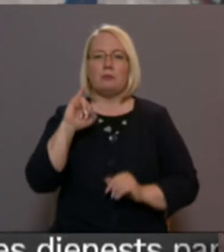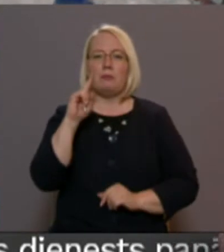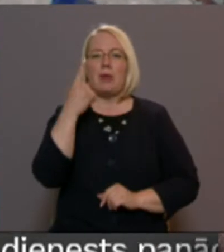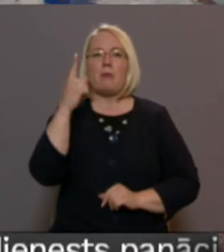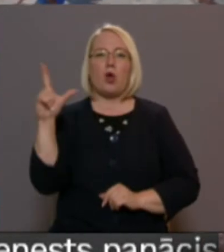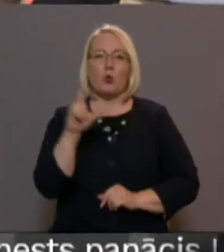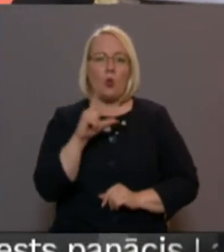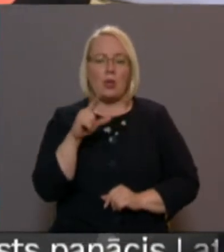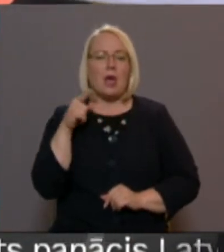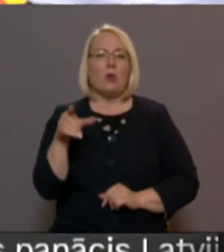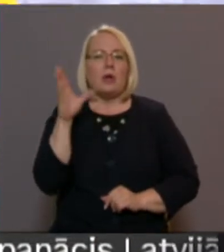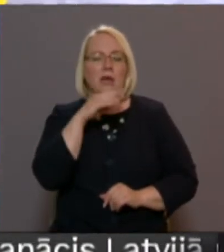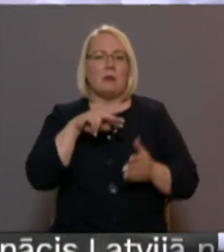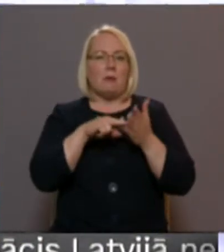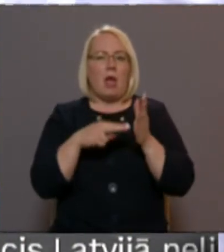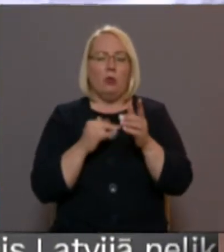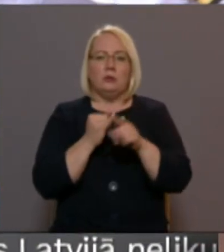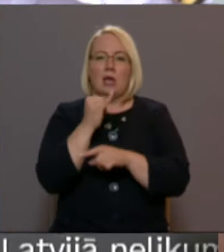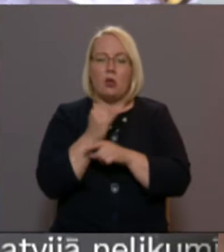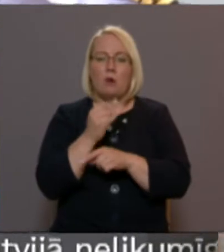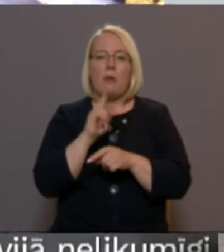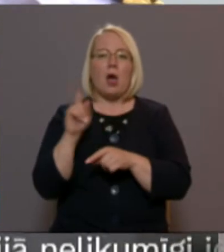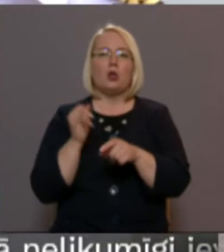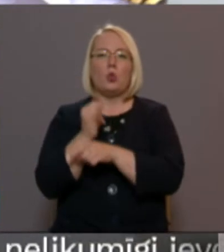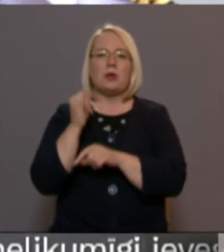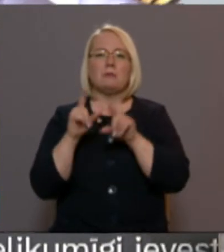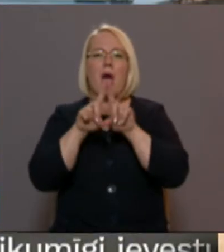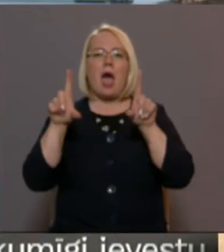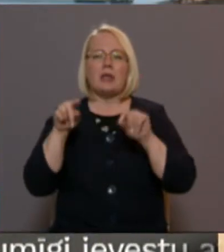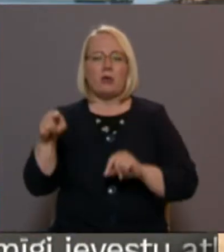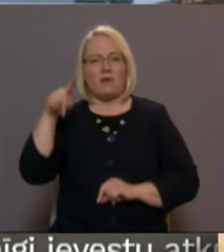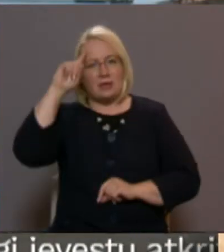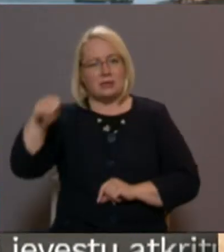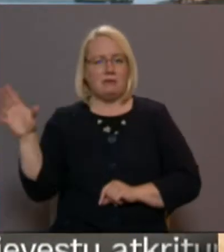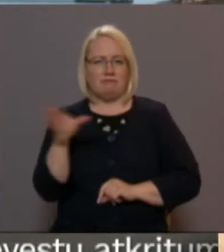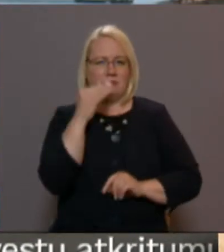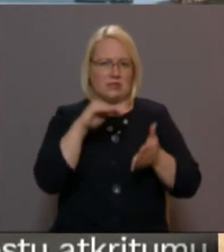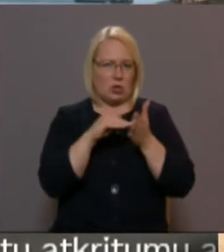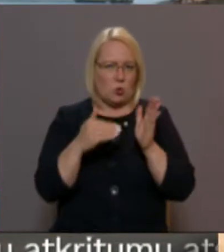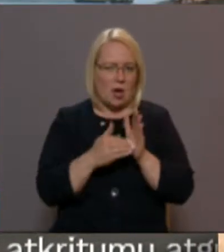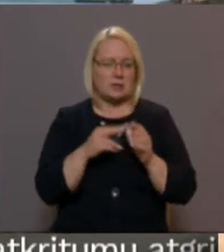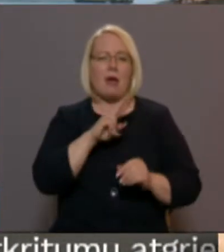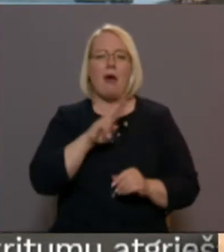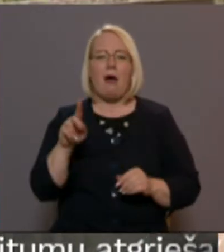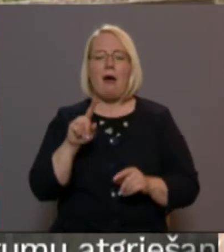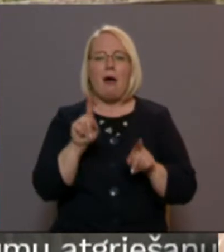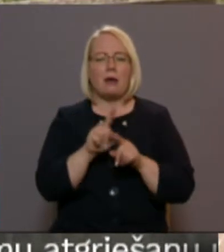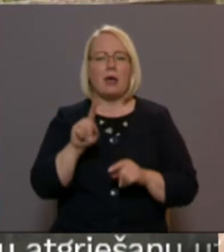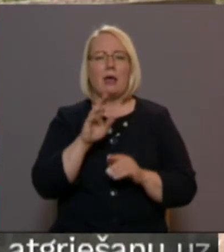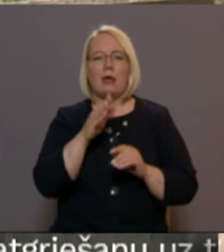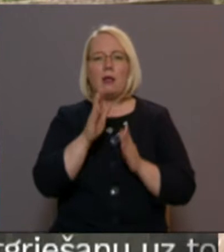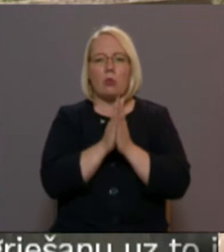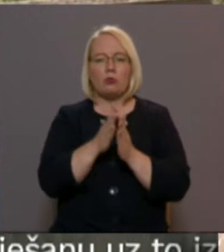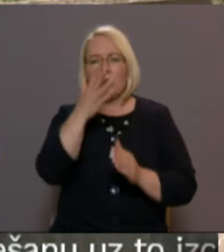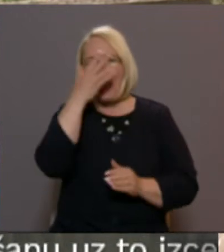priekšrocības, plānot ceļojumu ar turisma ģentūru palīdzību, jo tās pārzina situāciju, kā arī neaizmirst par apdrošināšanu,